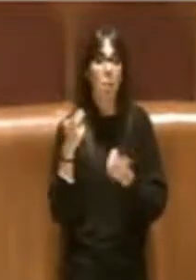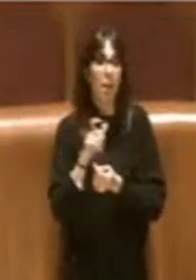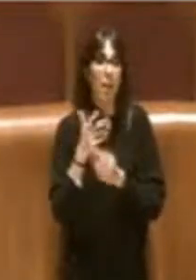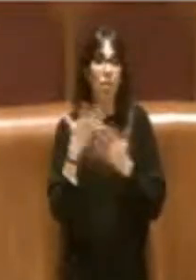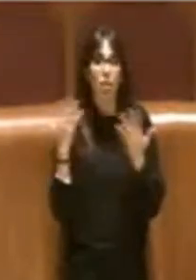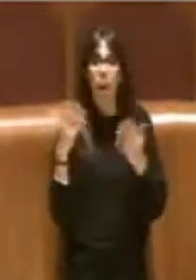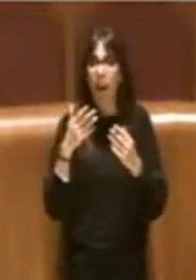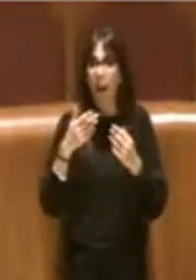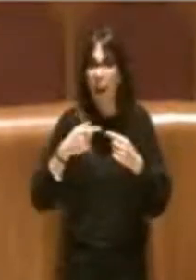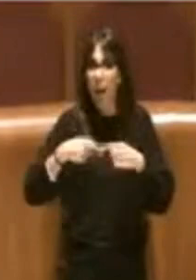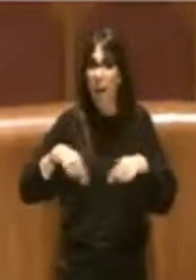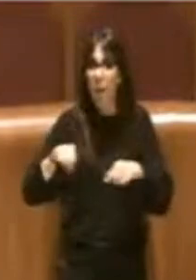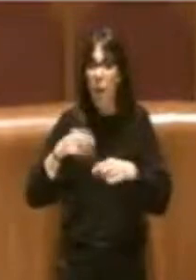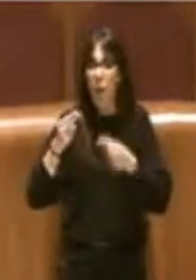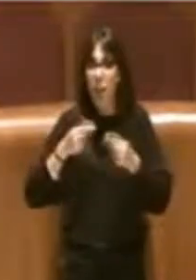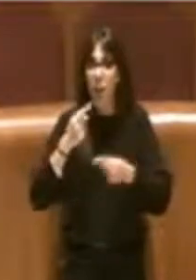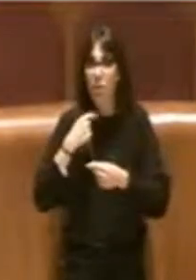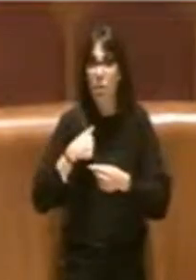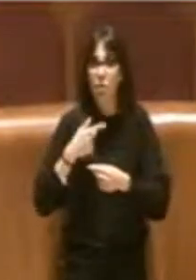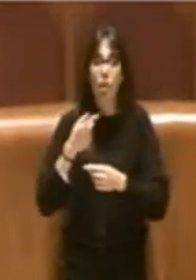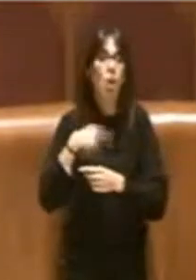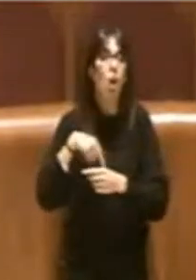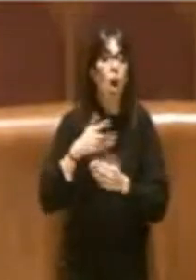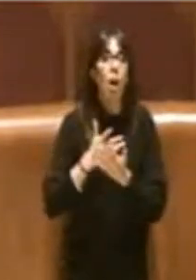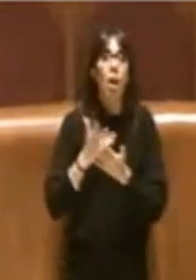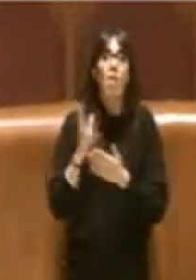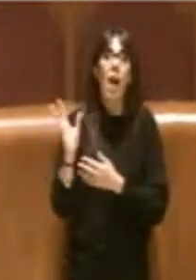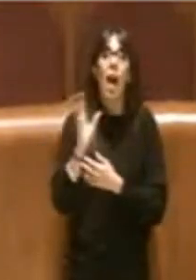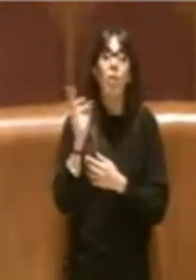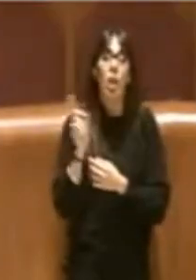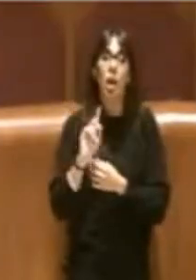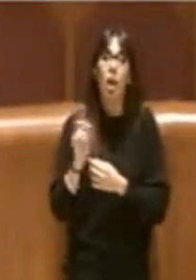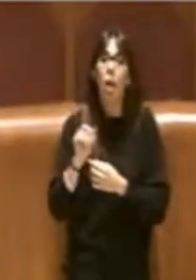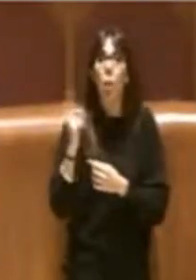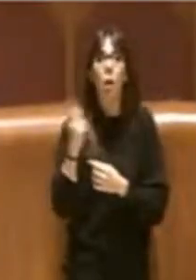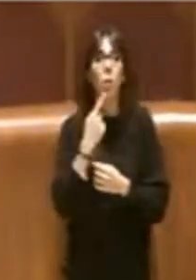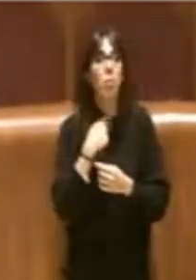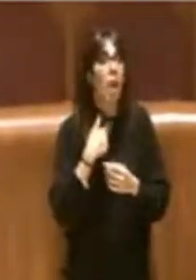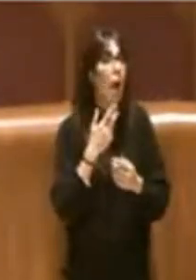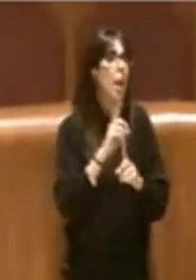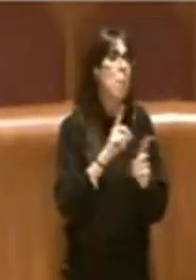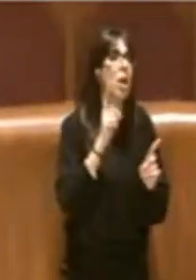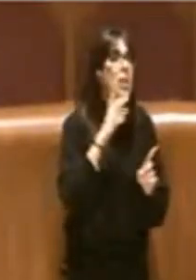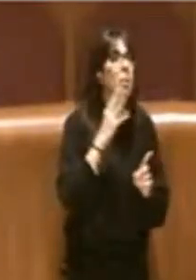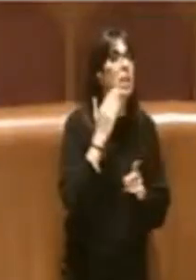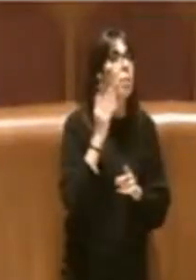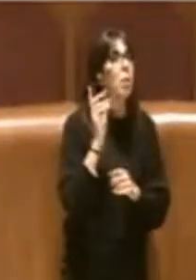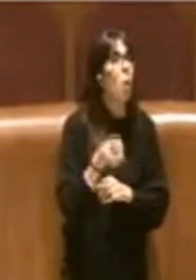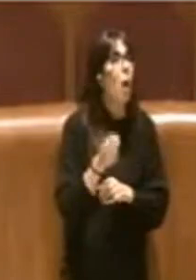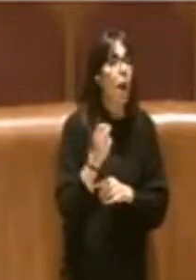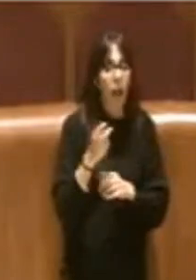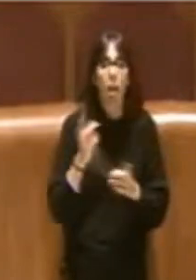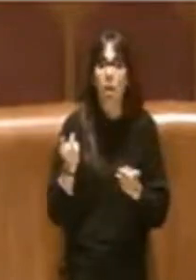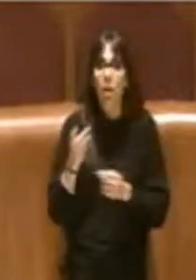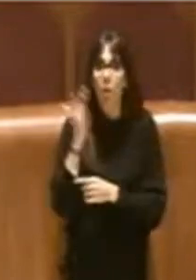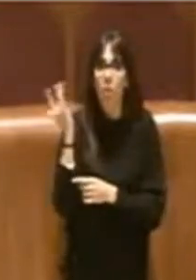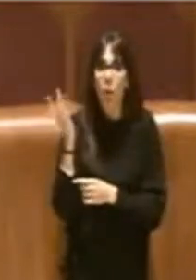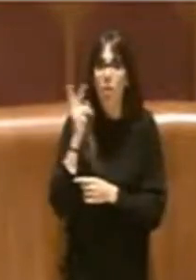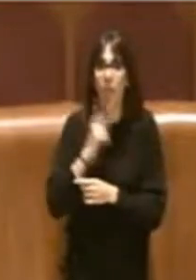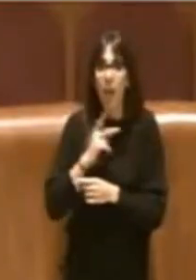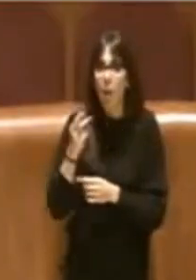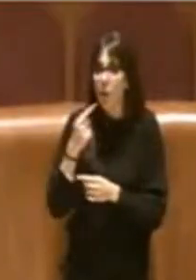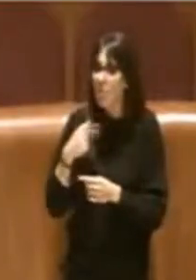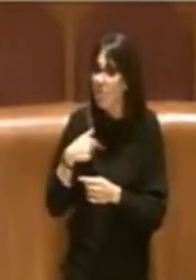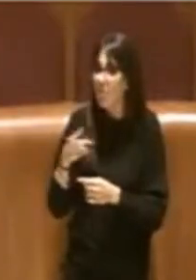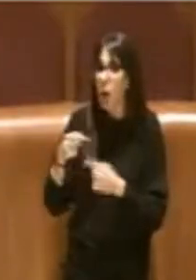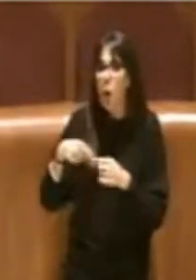lo dice la Corte dei Conti. Non raccontavamo favole. Qualcuno ci ha detto che non sapete nemmeno quant'è il debito. No, non lo sappiamo. Ce lo dice la Corte